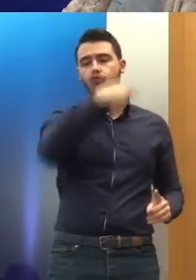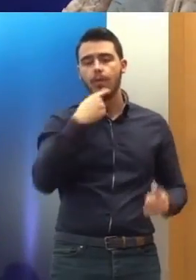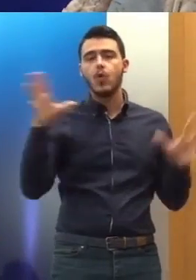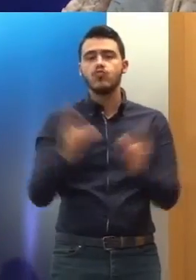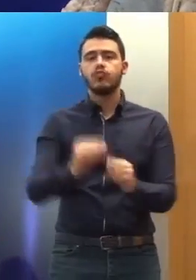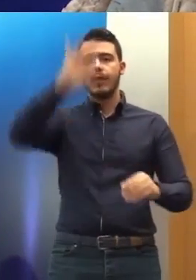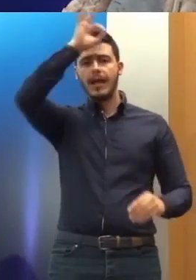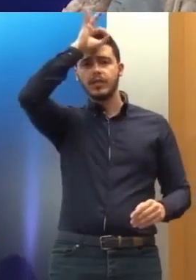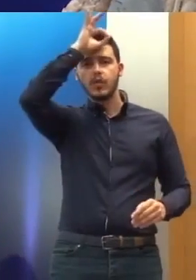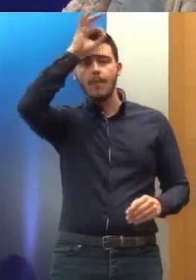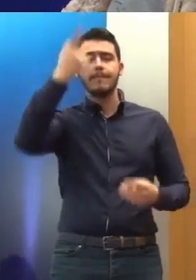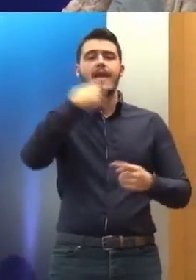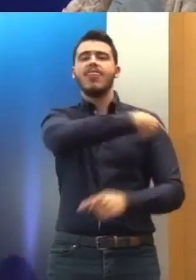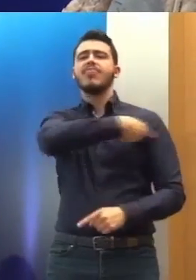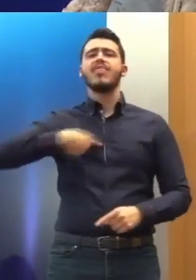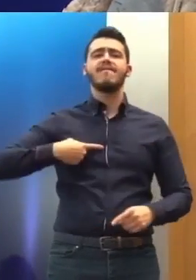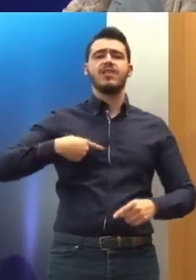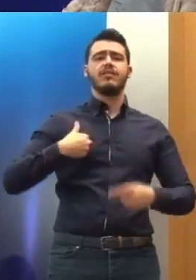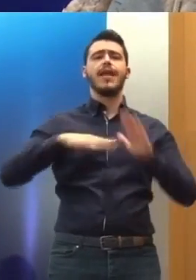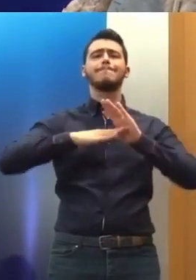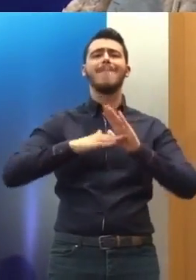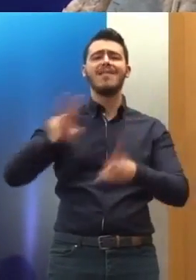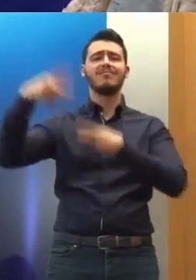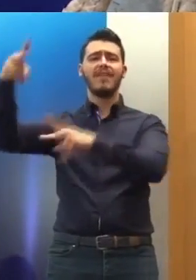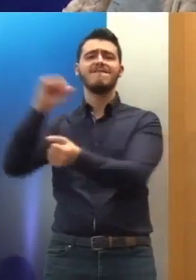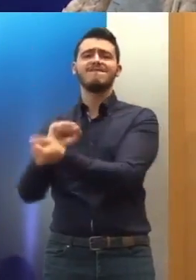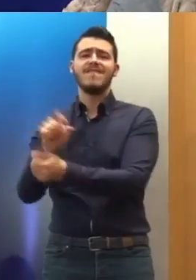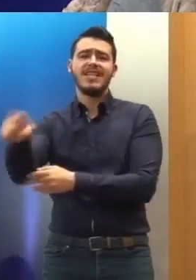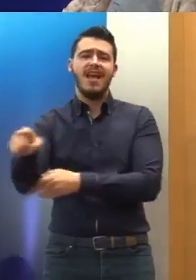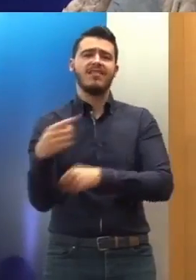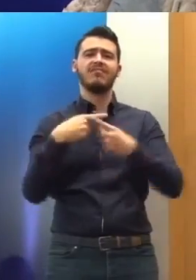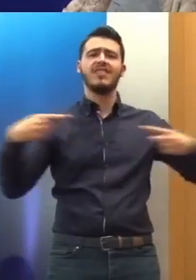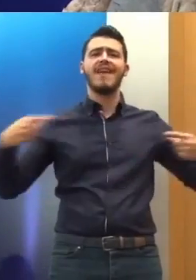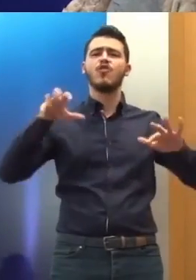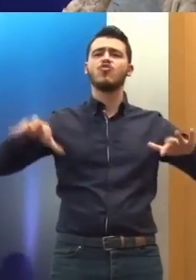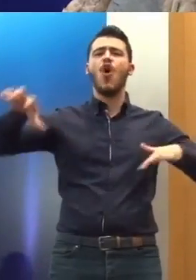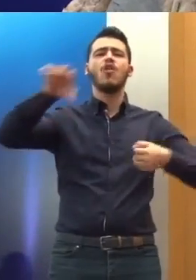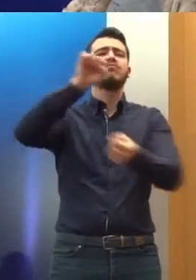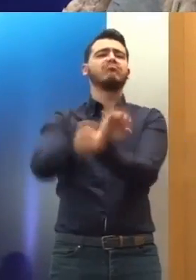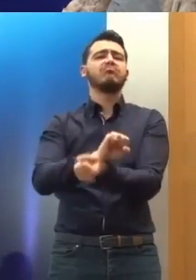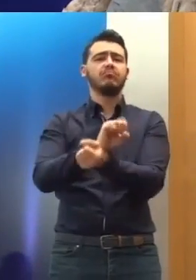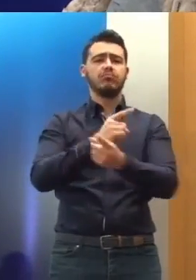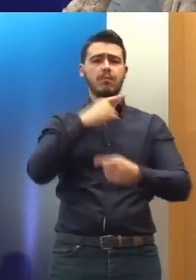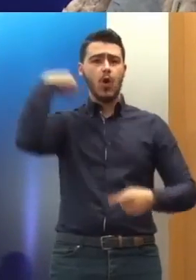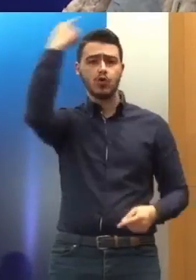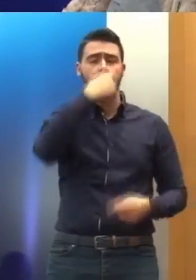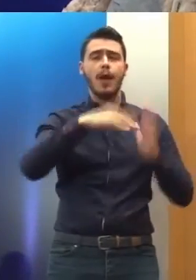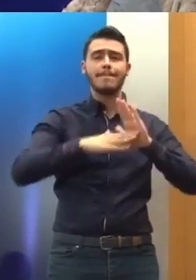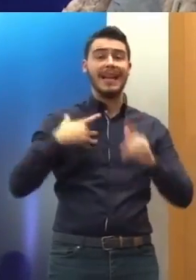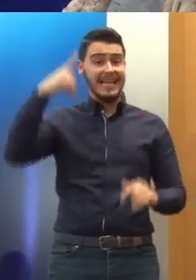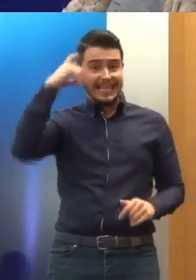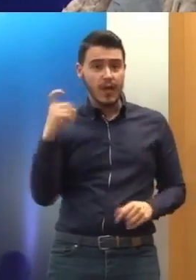τους διευθυντές των φυλακών, των άλλων χώρων κράτησης. Όταν επισκέπτεται η Επιτροπή, πρέπει να